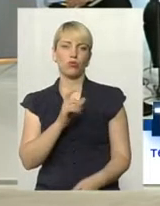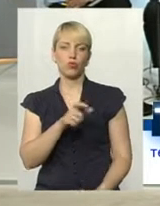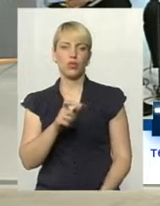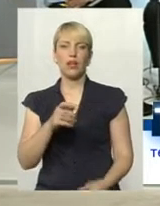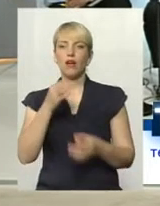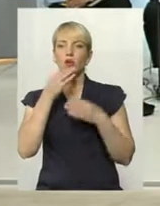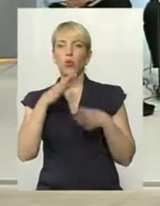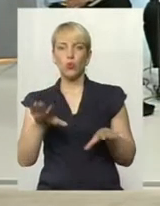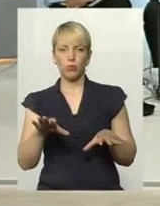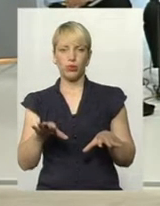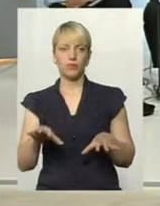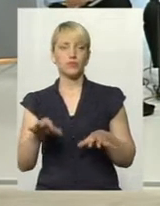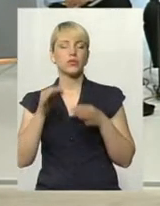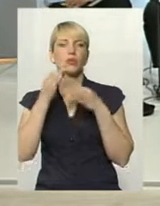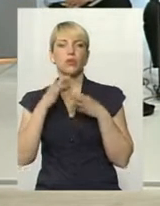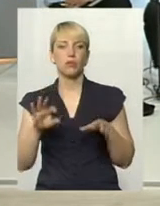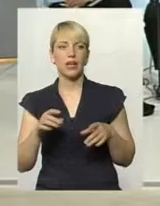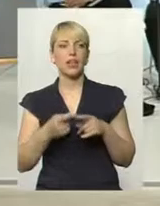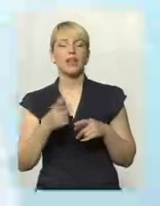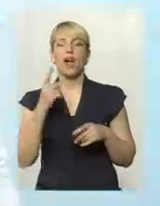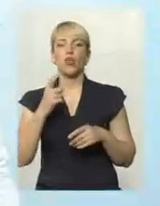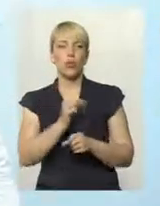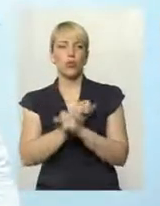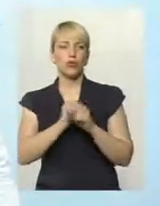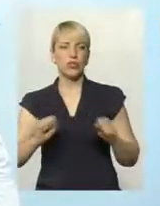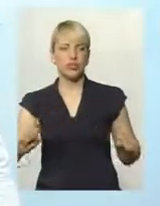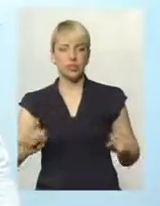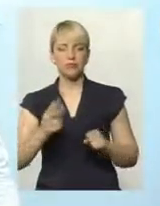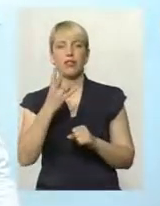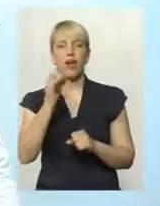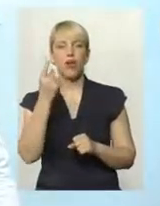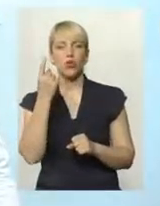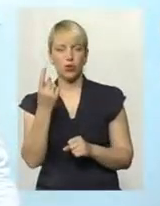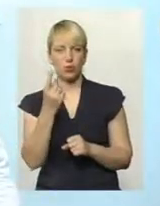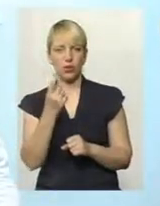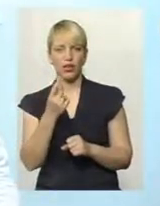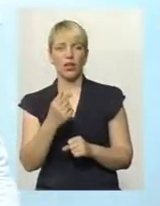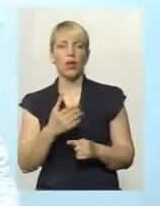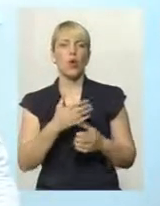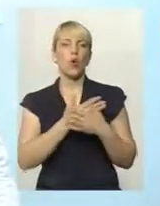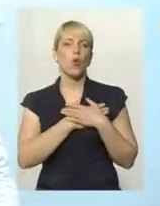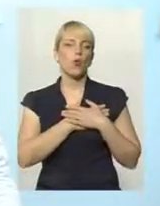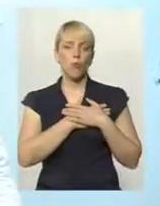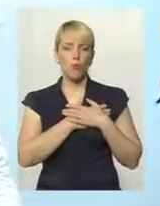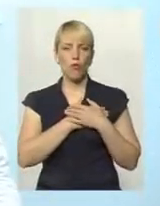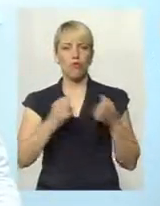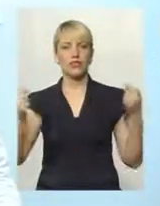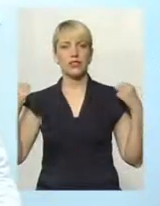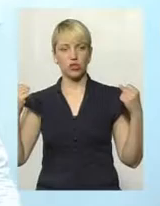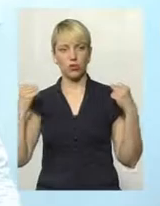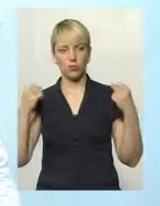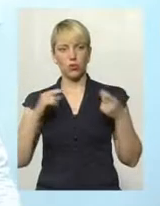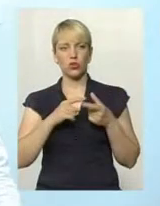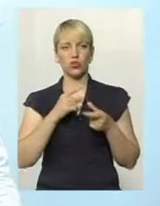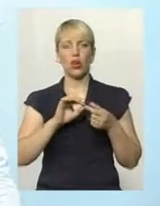-якій сфері потрібно Тобто на одному патріотизмі, на одному, скажімо, любові до спорту чи до олімпійських